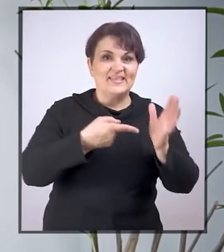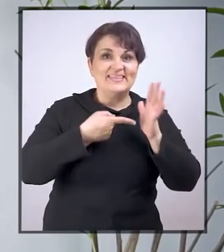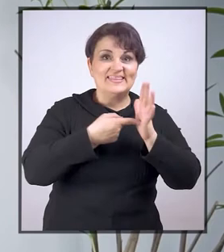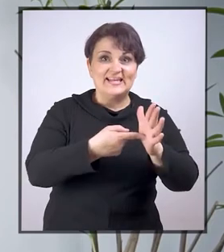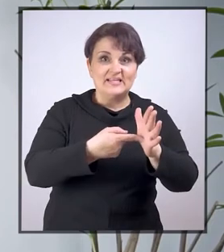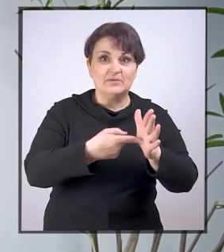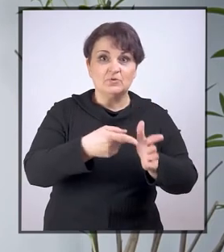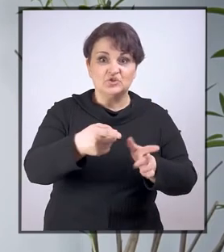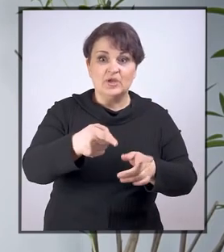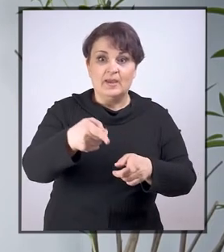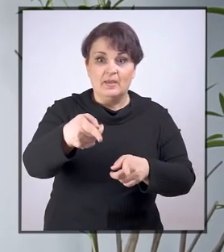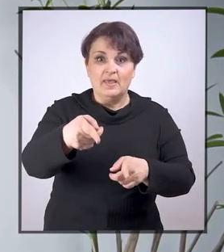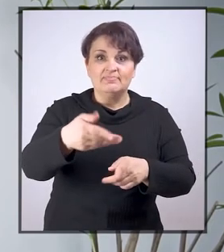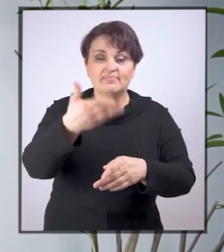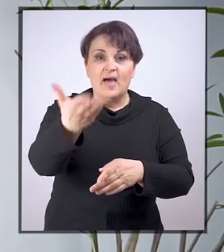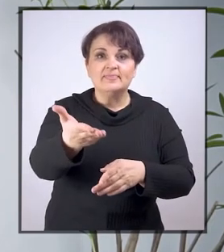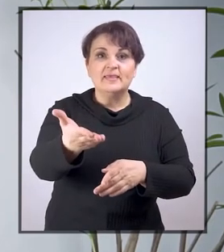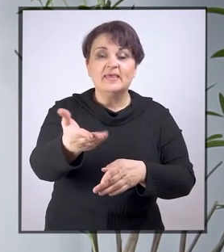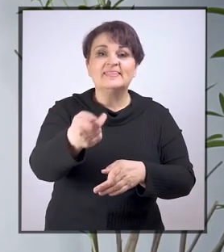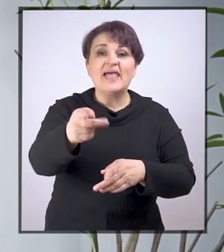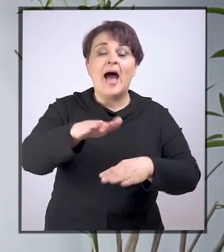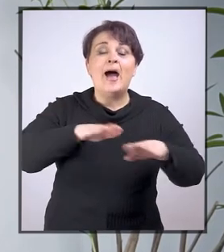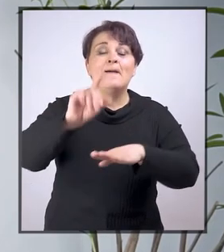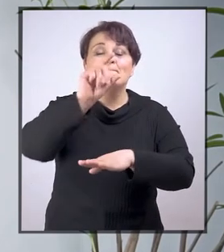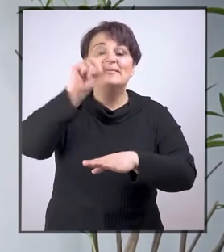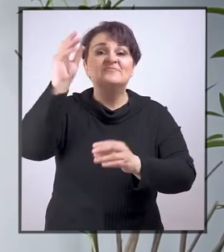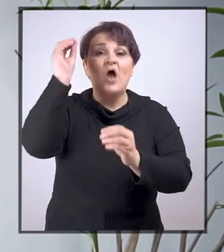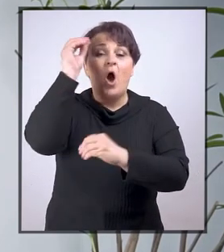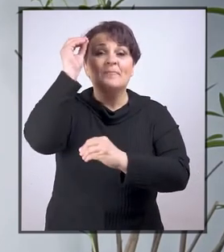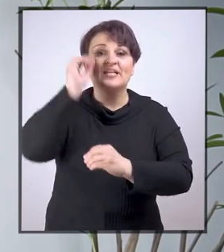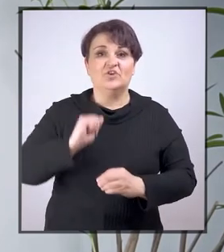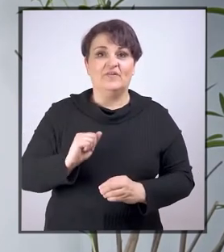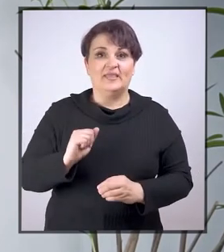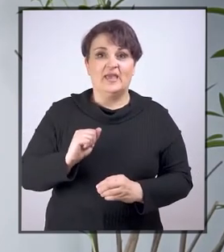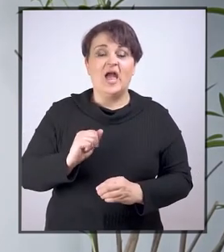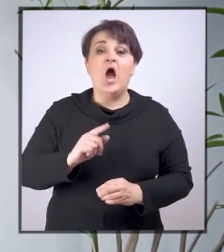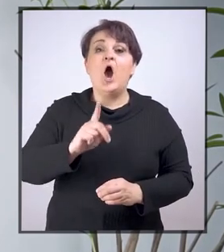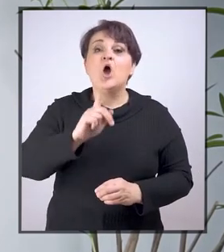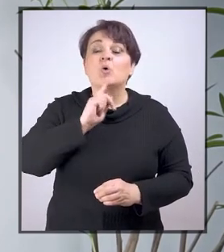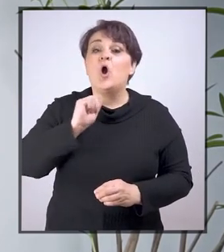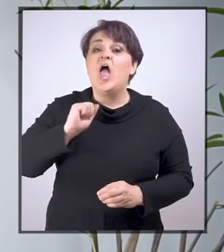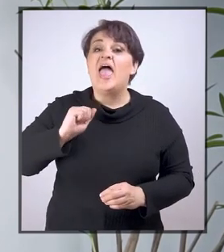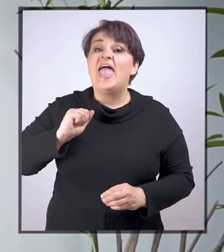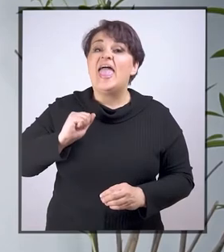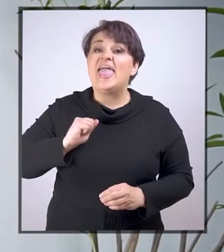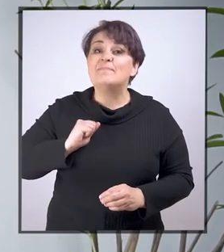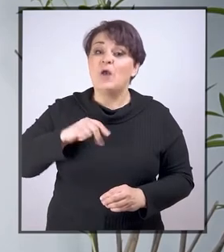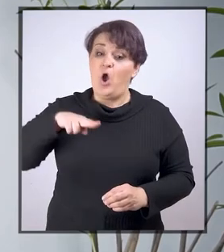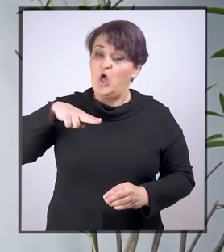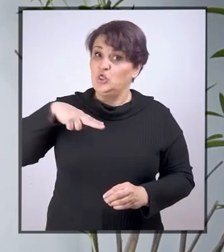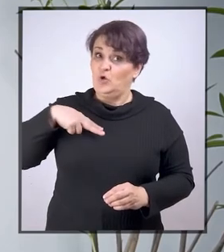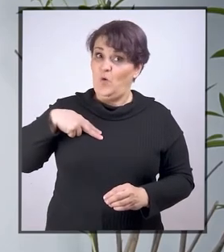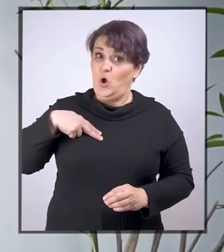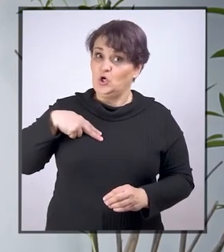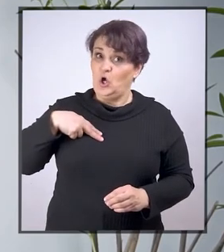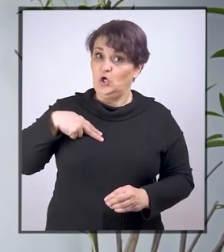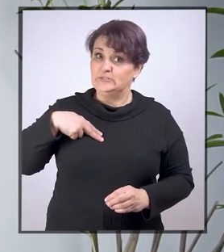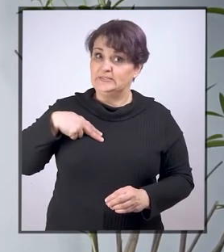indikatora će ukazati na to da ministarstva obrazovanja koja imaju